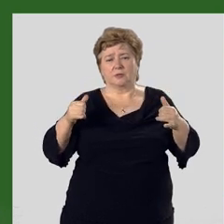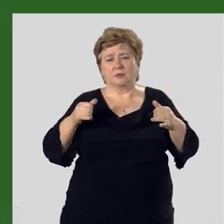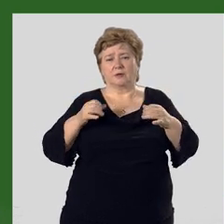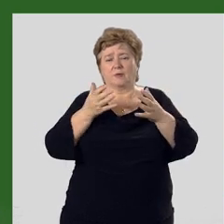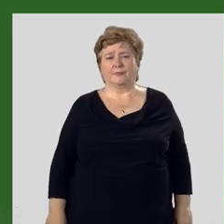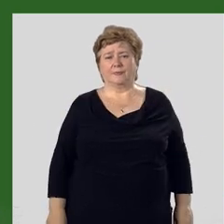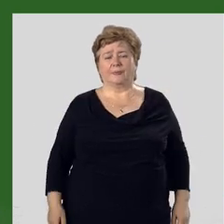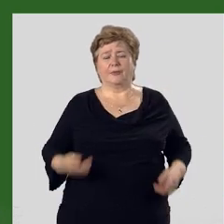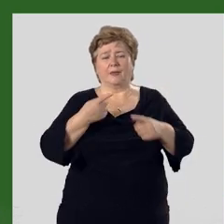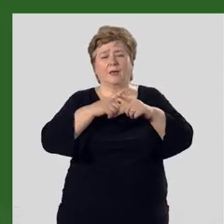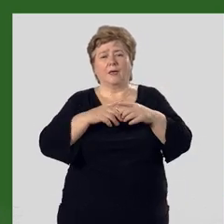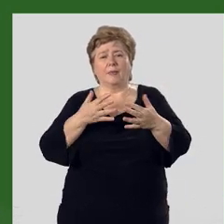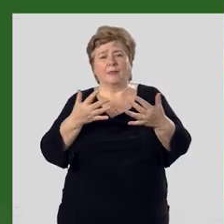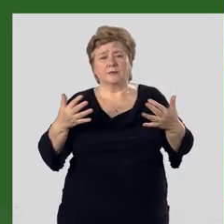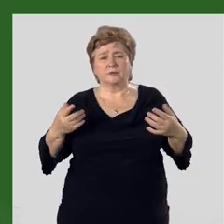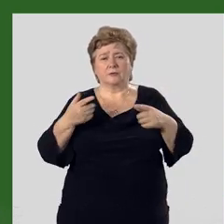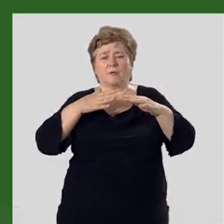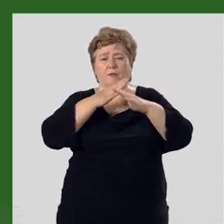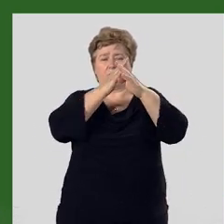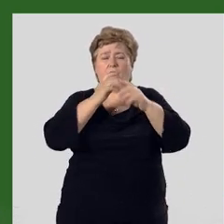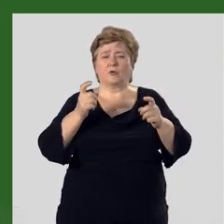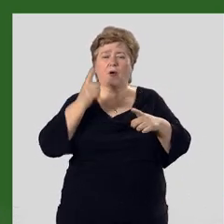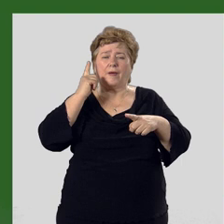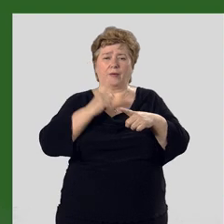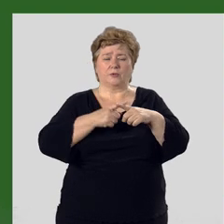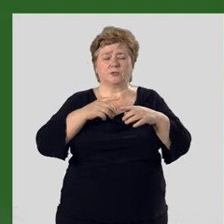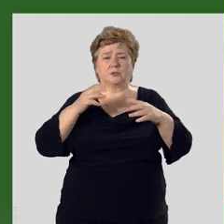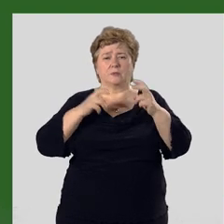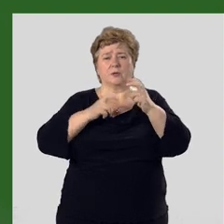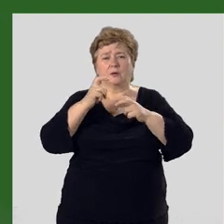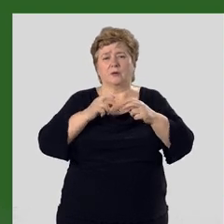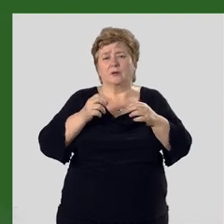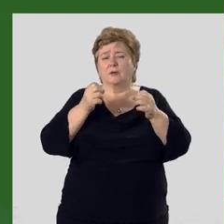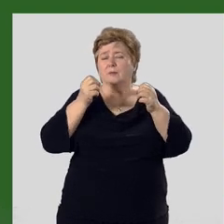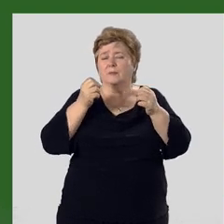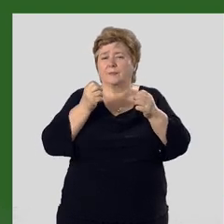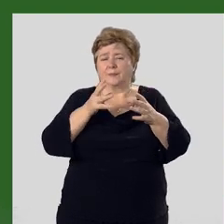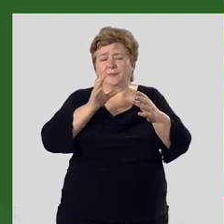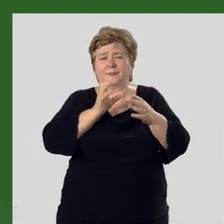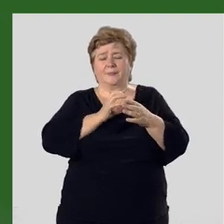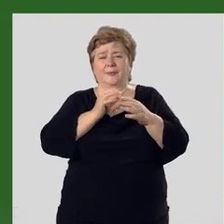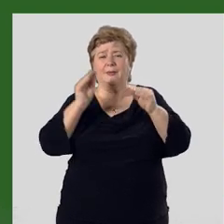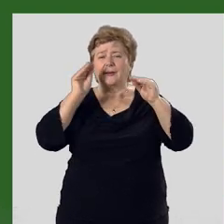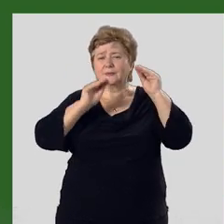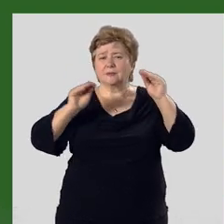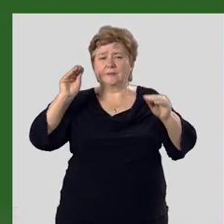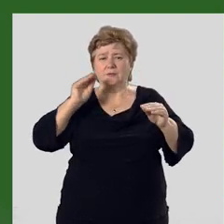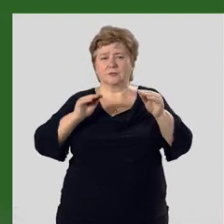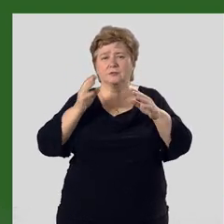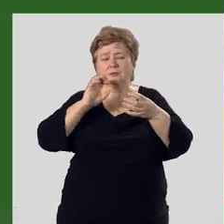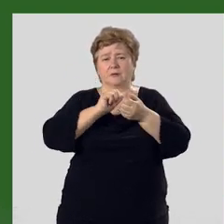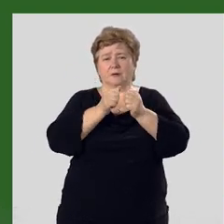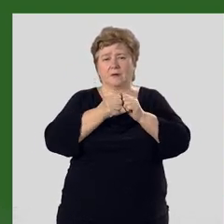Бассейны – это сырье для горно-химической промышленности, полудрагоценные и отделочные камни,